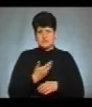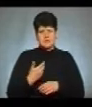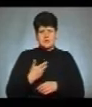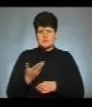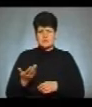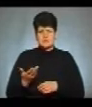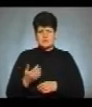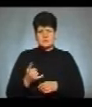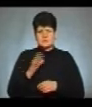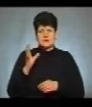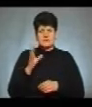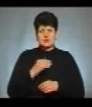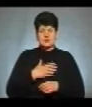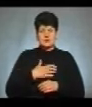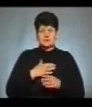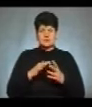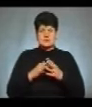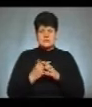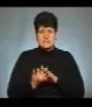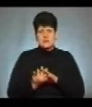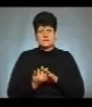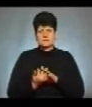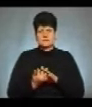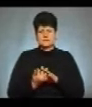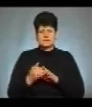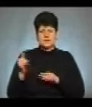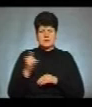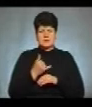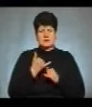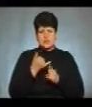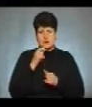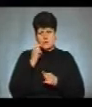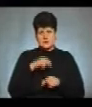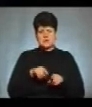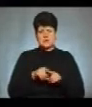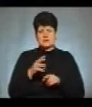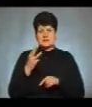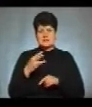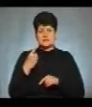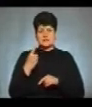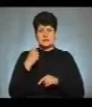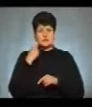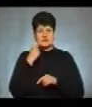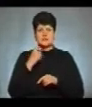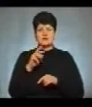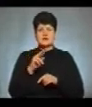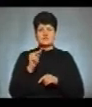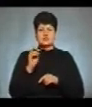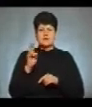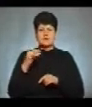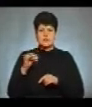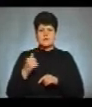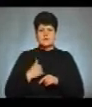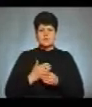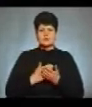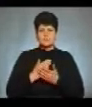для нашого села і для України. 31-річний Ярослав Чамний, військовослужбовець,